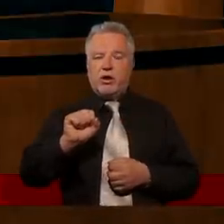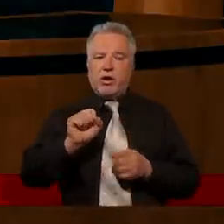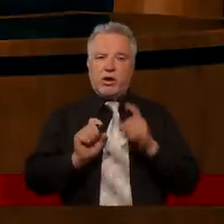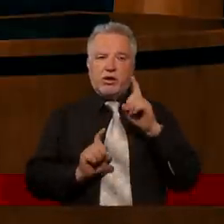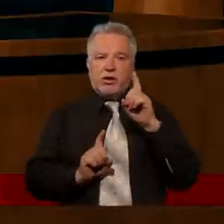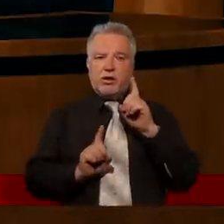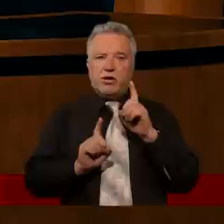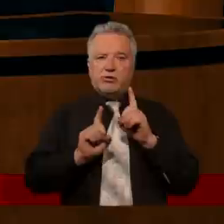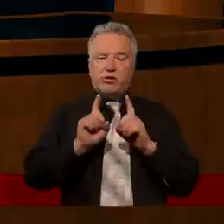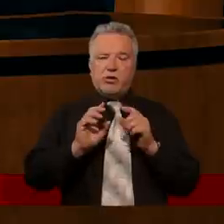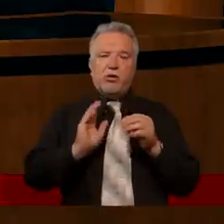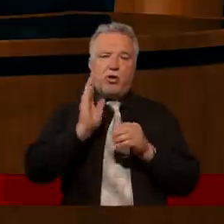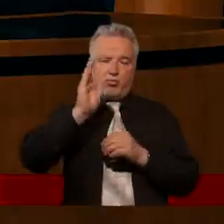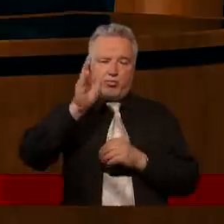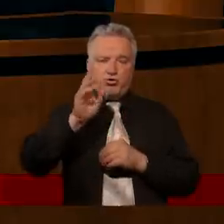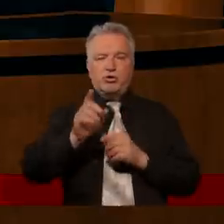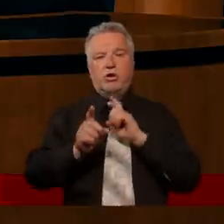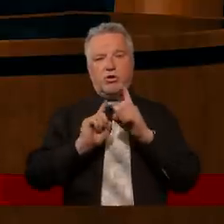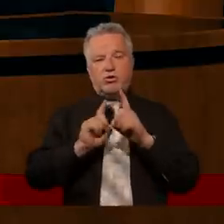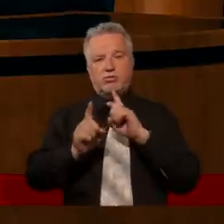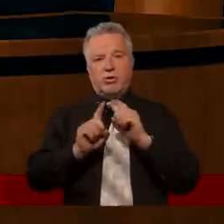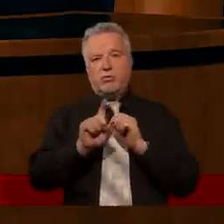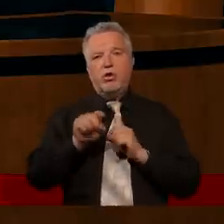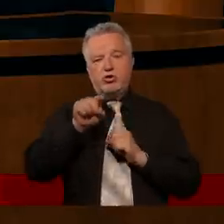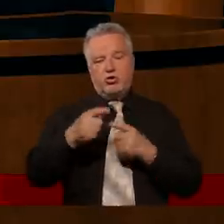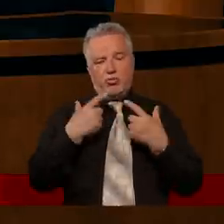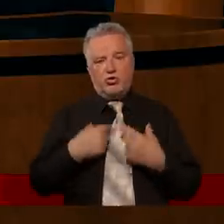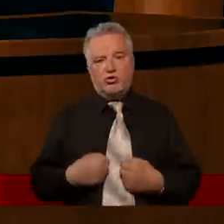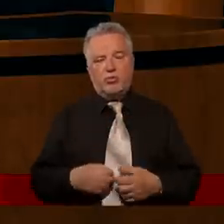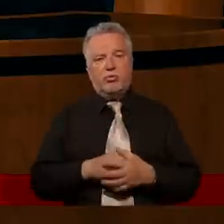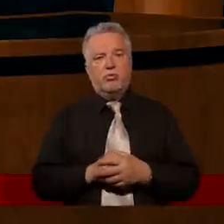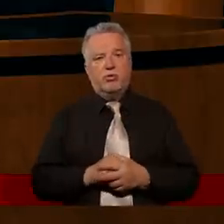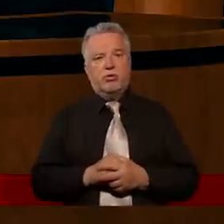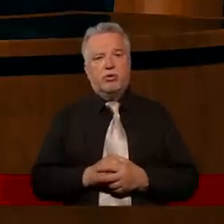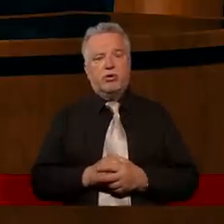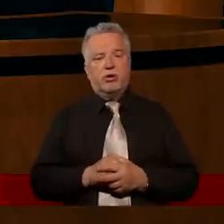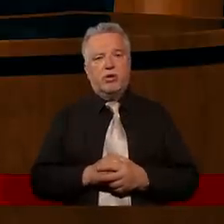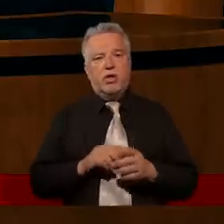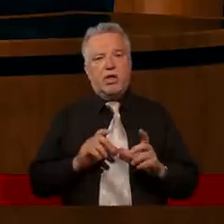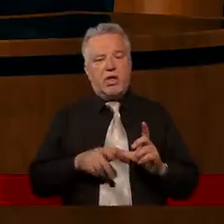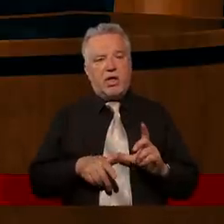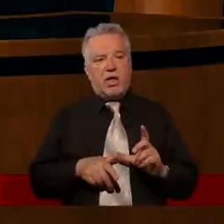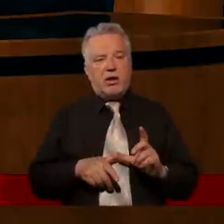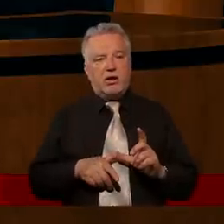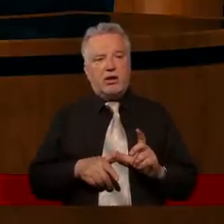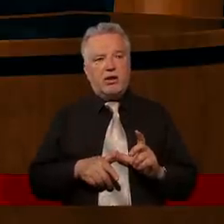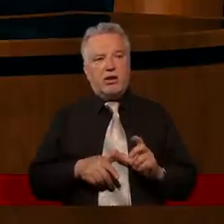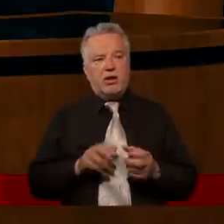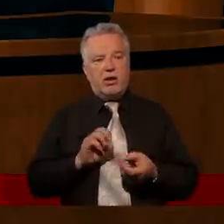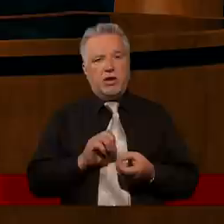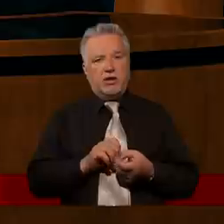po, post factum prowadzę rozmowę z tymi osobami, które dotyczyły ten konflikt. Ale w samym na przykład jak